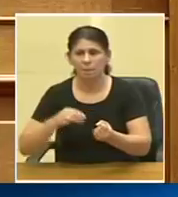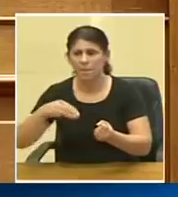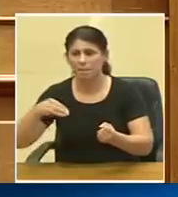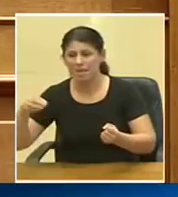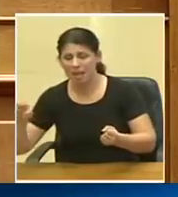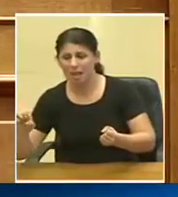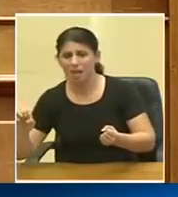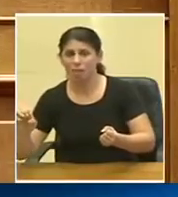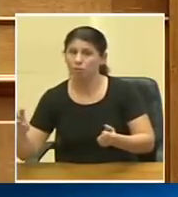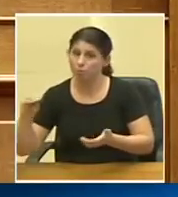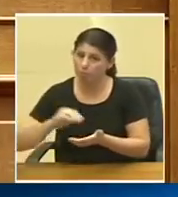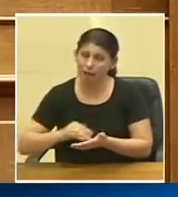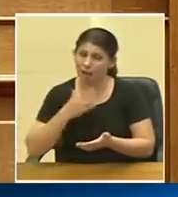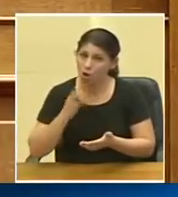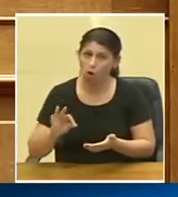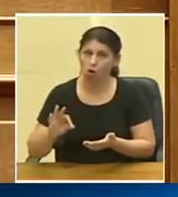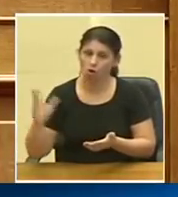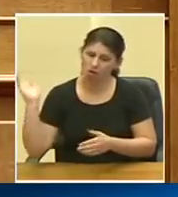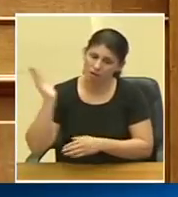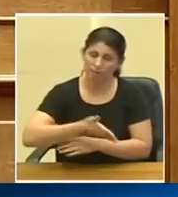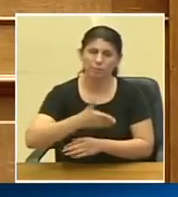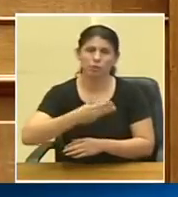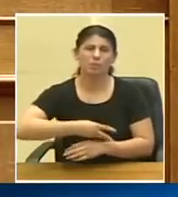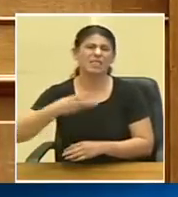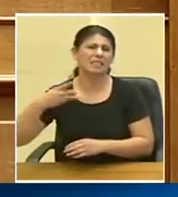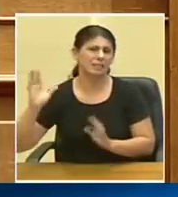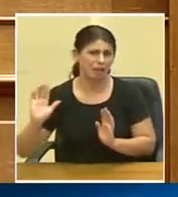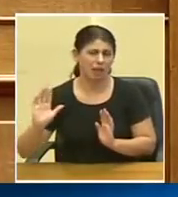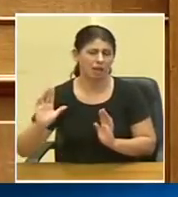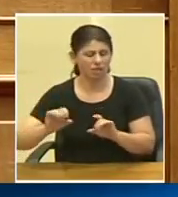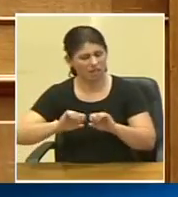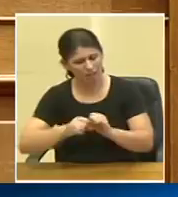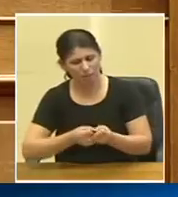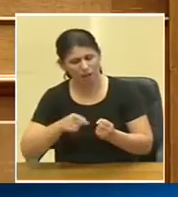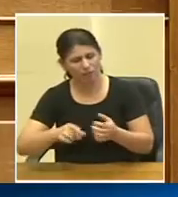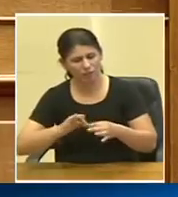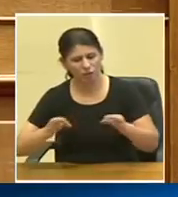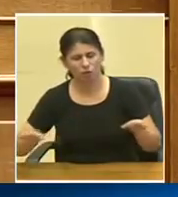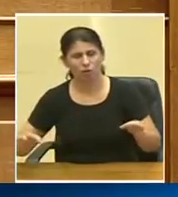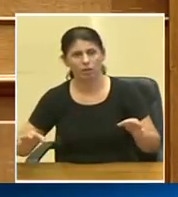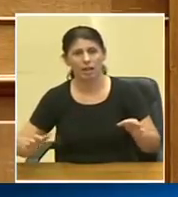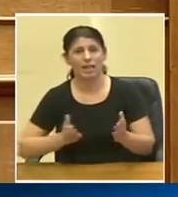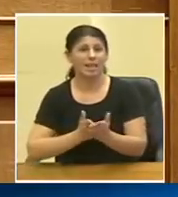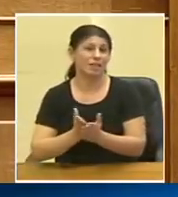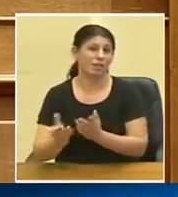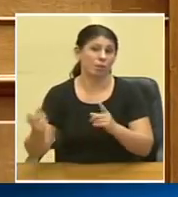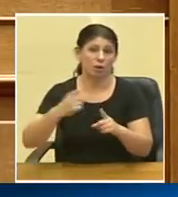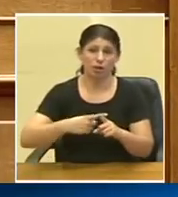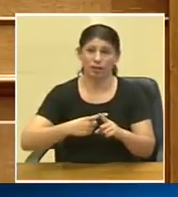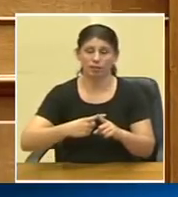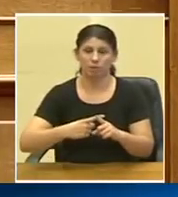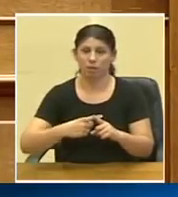που βρήκαν άλλη μια αφορμή για να χτυπήσουν το ΣΥΡΙΖΑ και να σπάσουν αυτή τη ιστορία του ηθικού πλεονεκτήματος το ότι